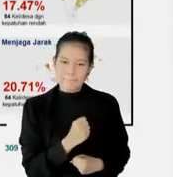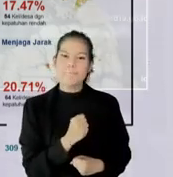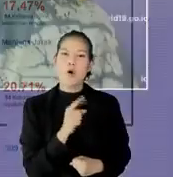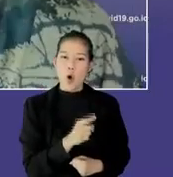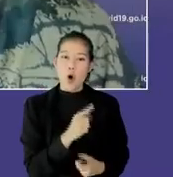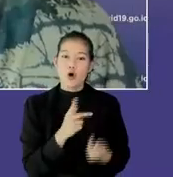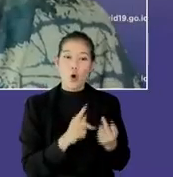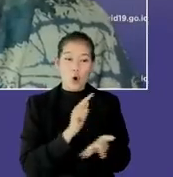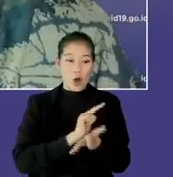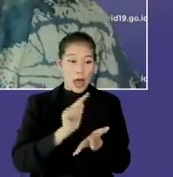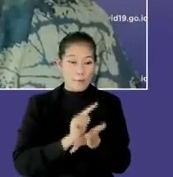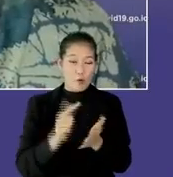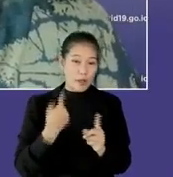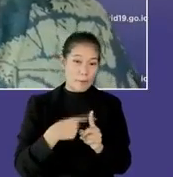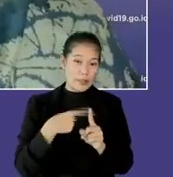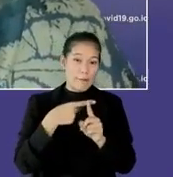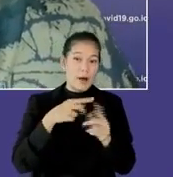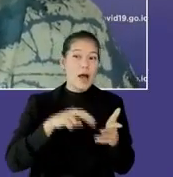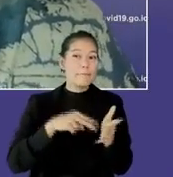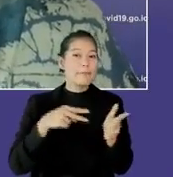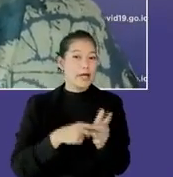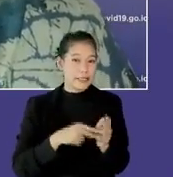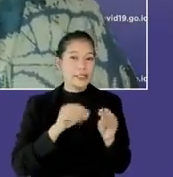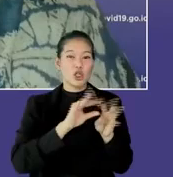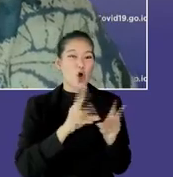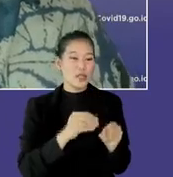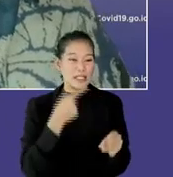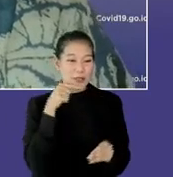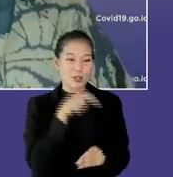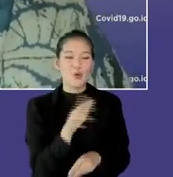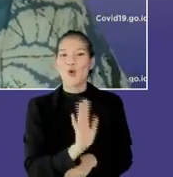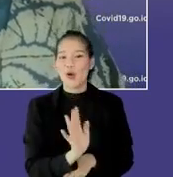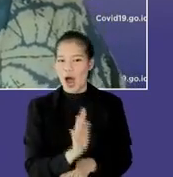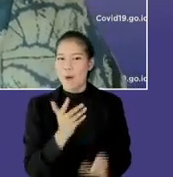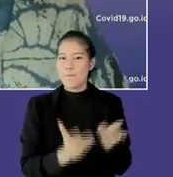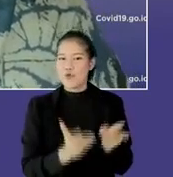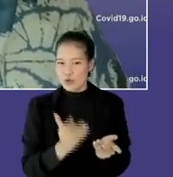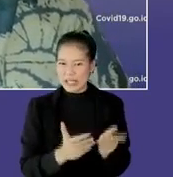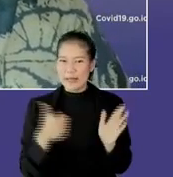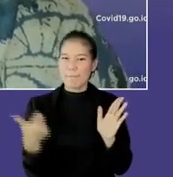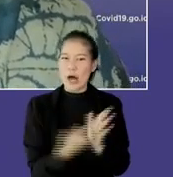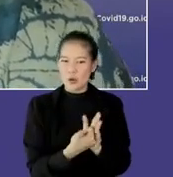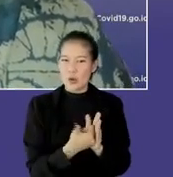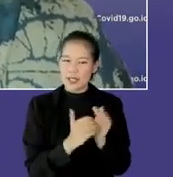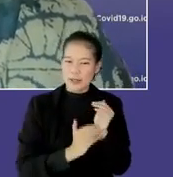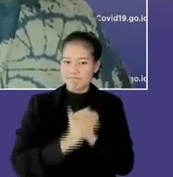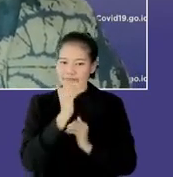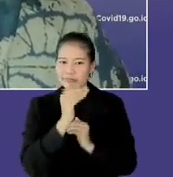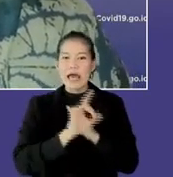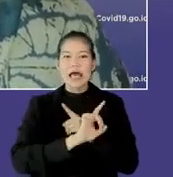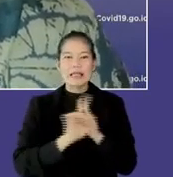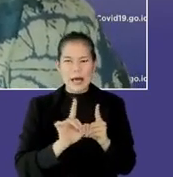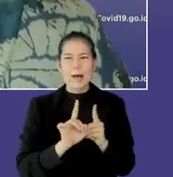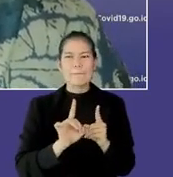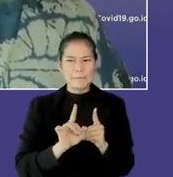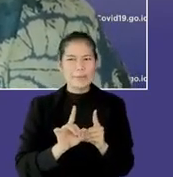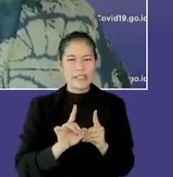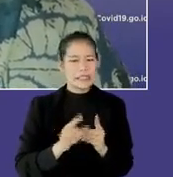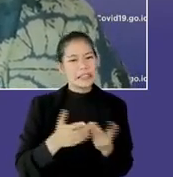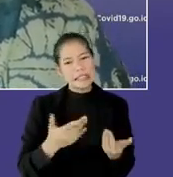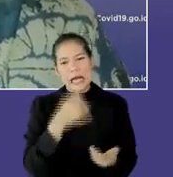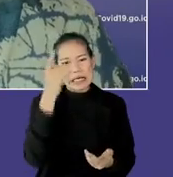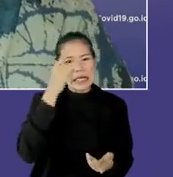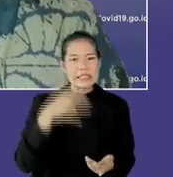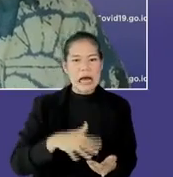barangkali kalau nanti pelaporannya lebih banyak, angkanya nggak segitu loh, barangkali kepatuhannya lebih tinggi, tapi di sisi lain, dia melaporkan aja